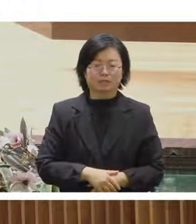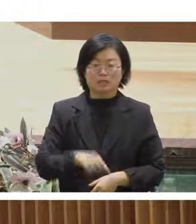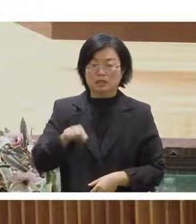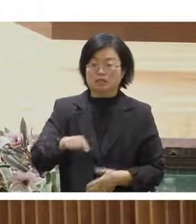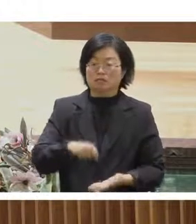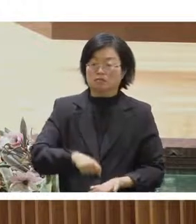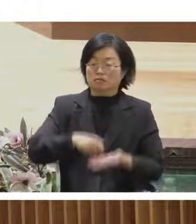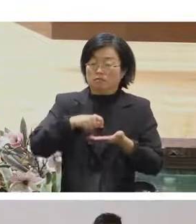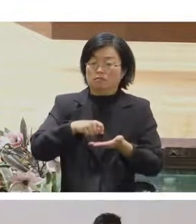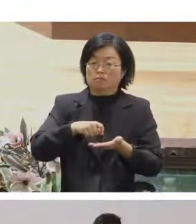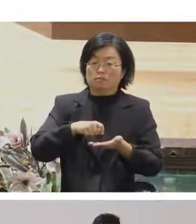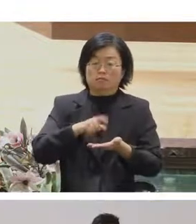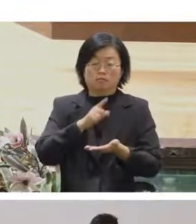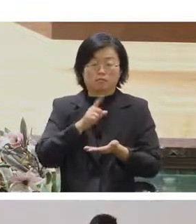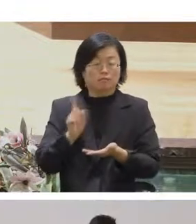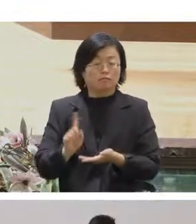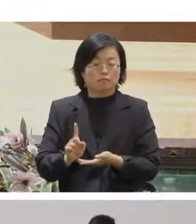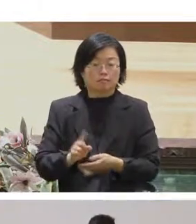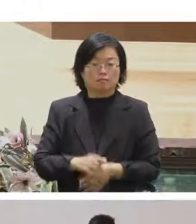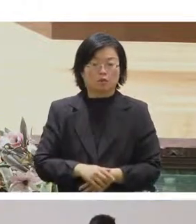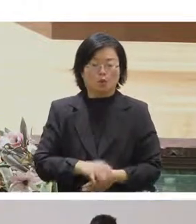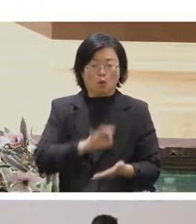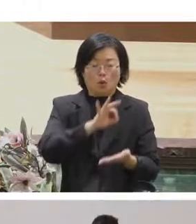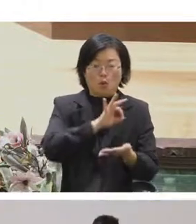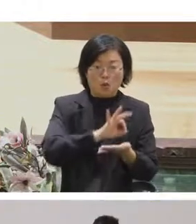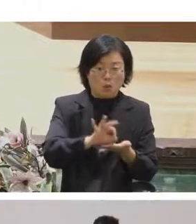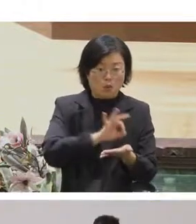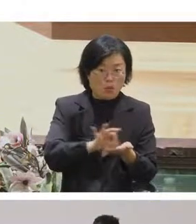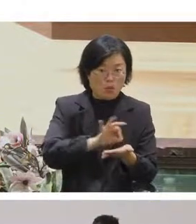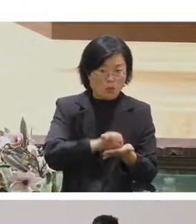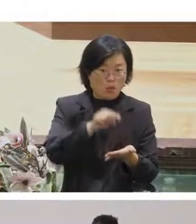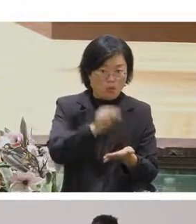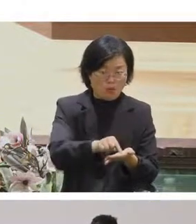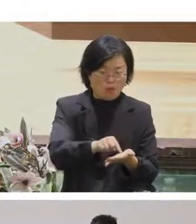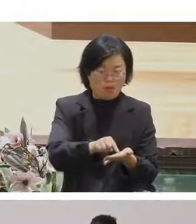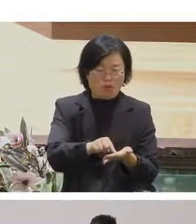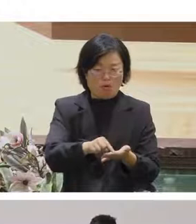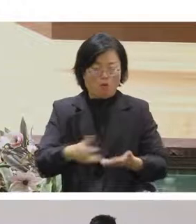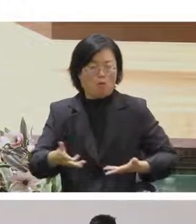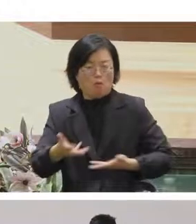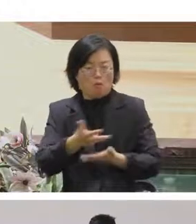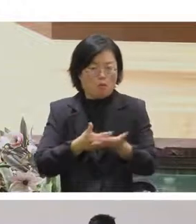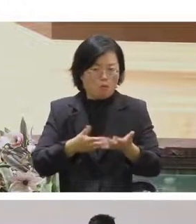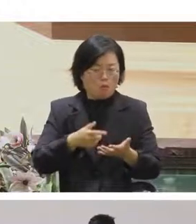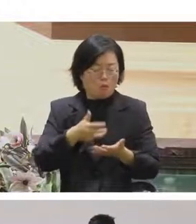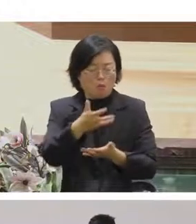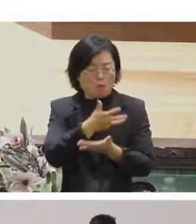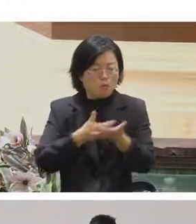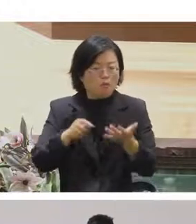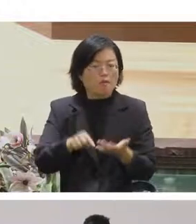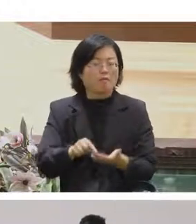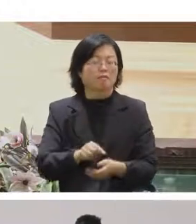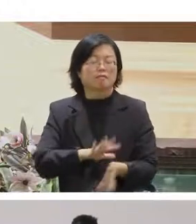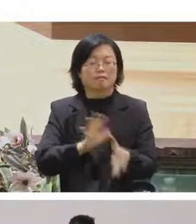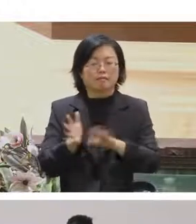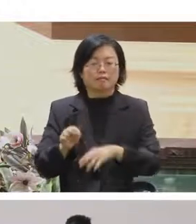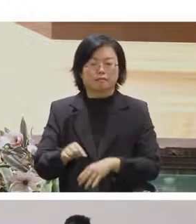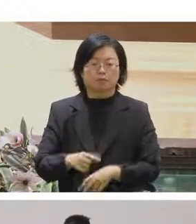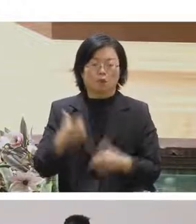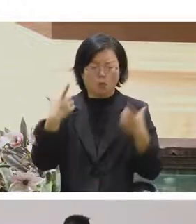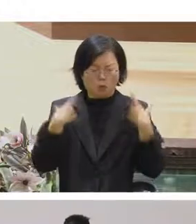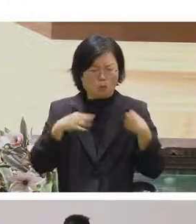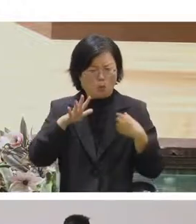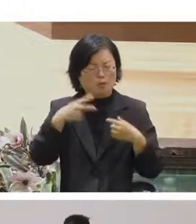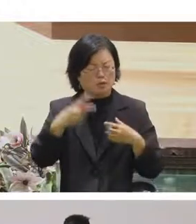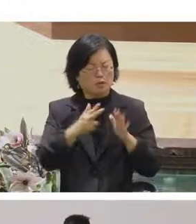到說我們真的跟就是使用者互動的重要性然後我本來還有幾個例子可以讓大家